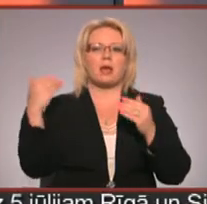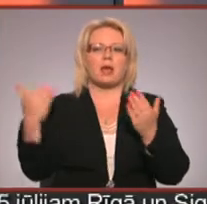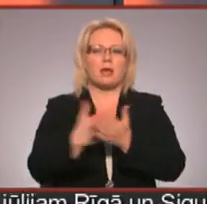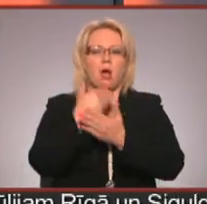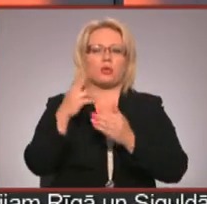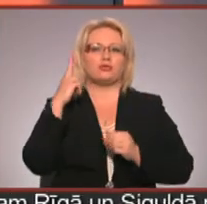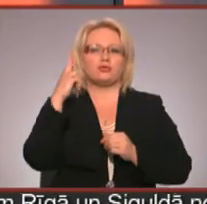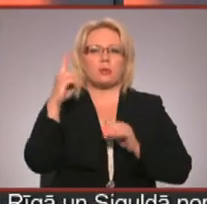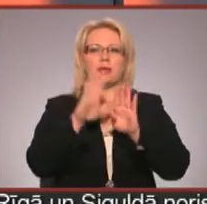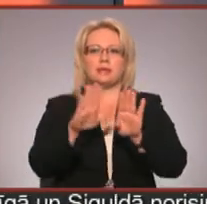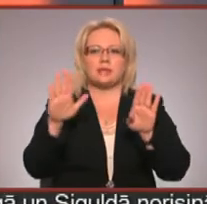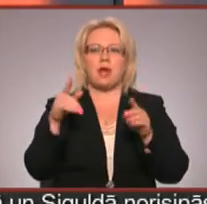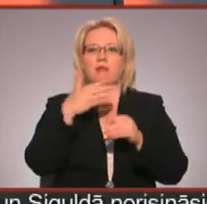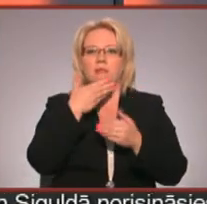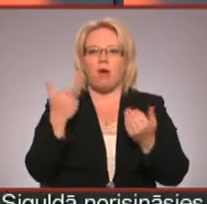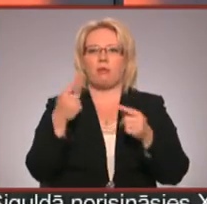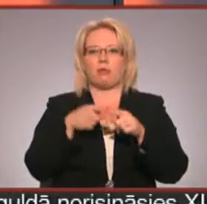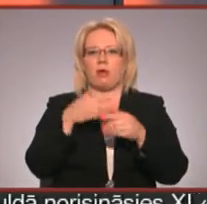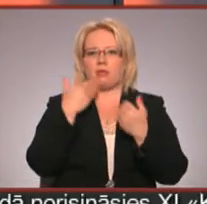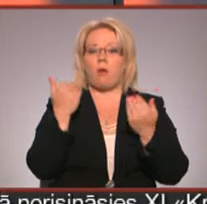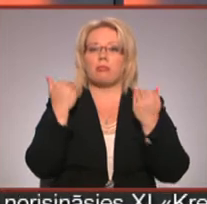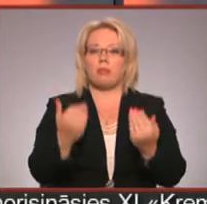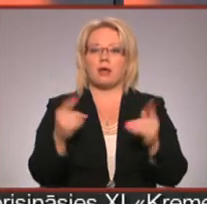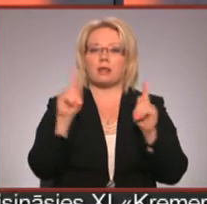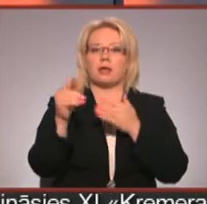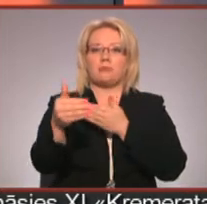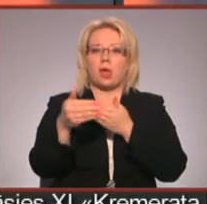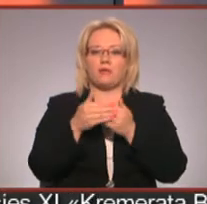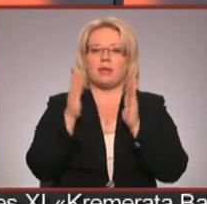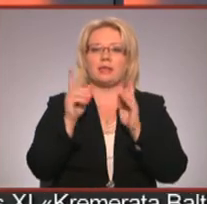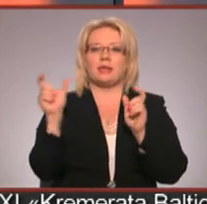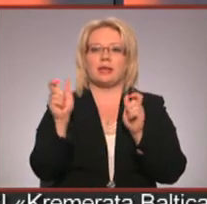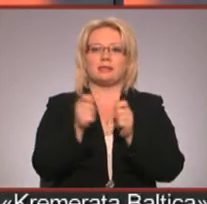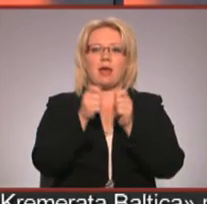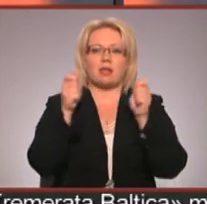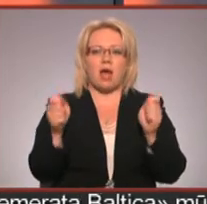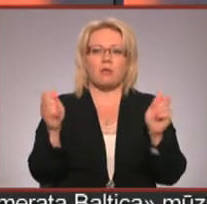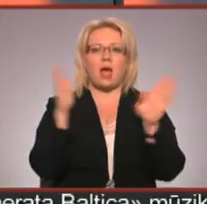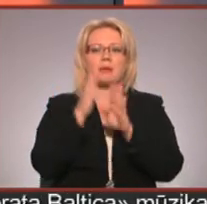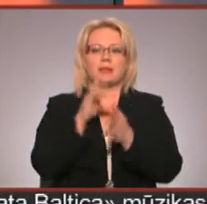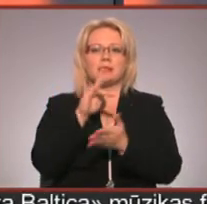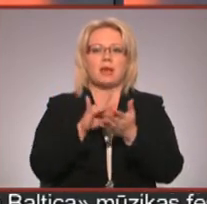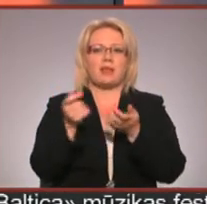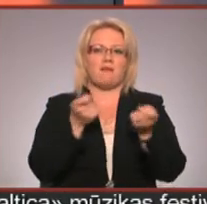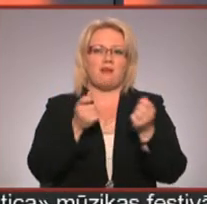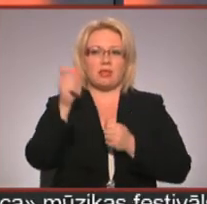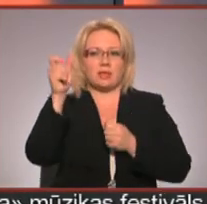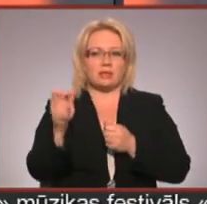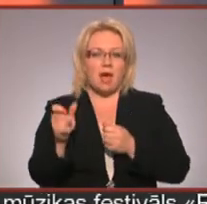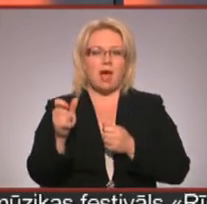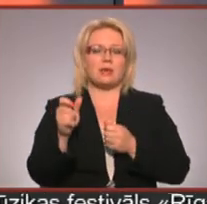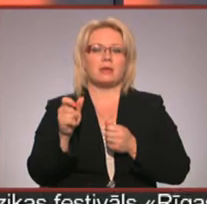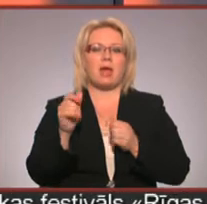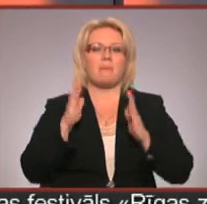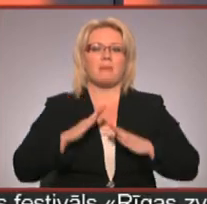Sveicināti kultūras ziņās. Tā ir pietuvojusies drīz tiks atklāta un laikmatīgās mākslas centra vadītāja Solvita Kresa mierina,